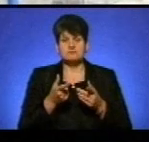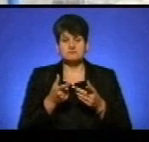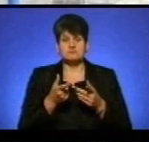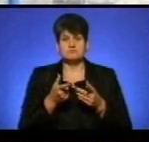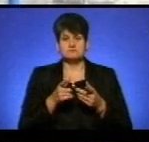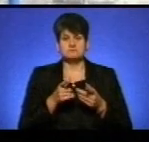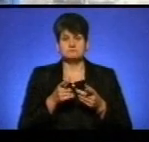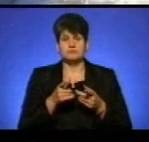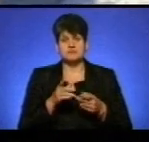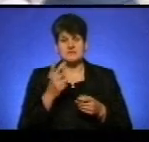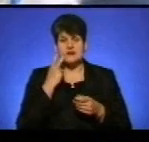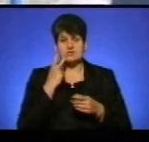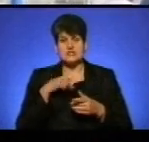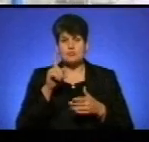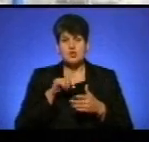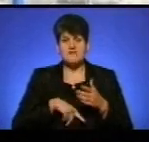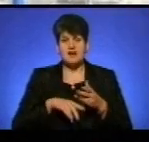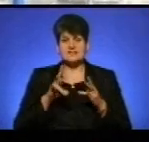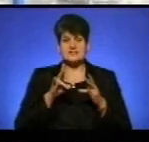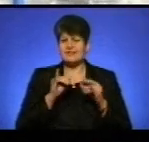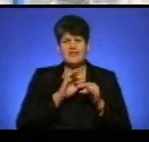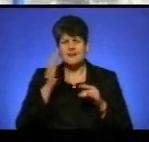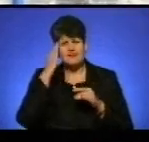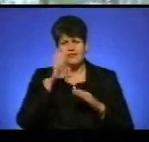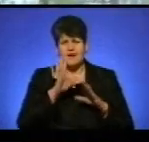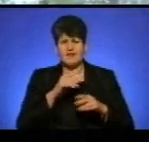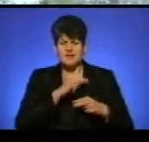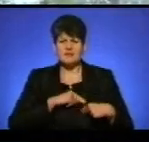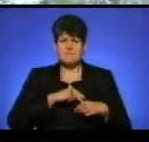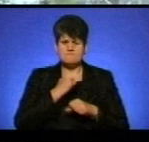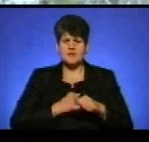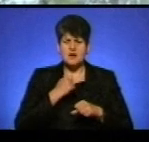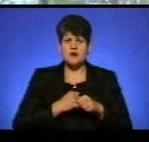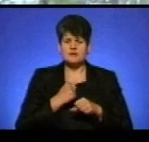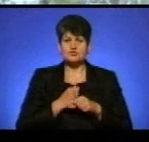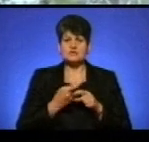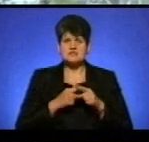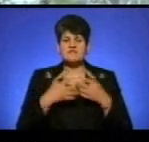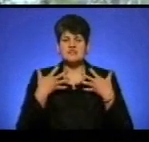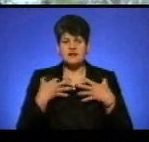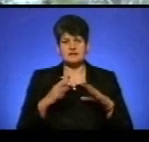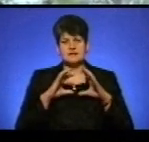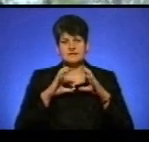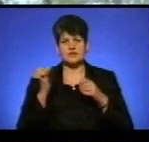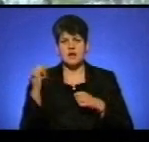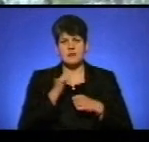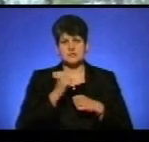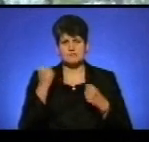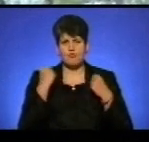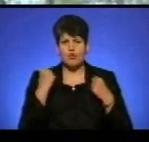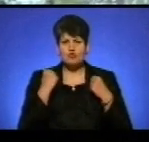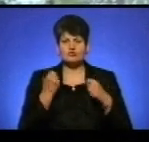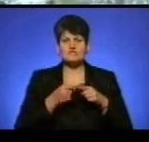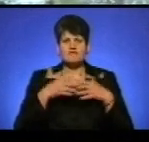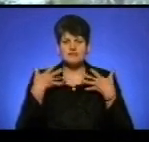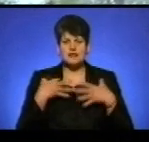завжди сподівався навіть не на талант, а на працю. Це втрата для світового армспорту, це втрата